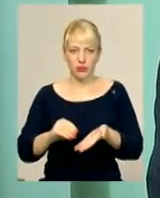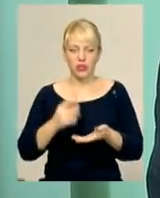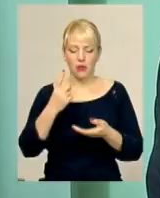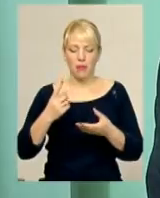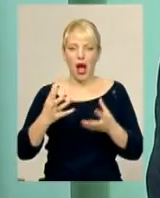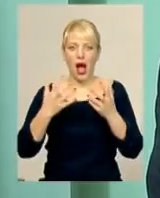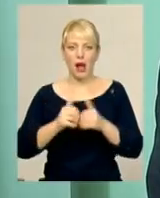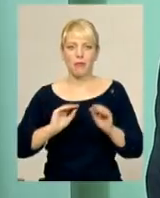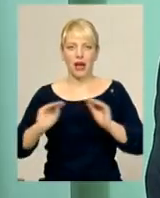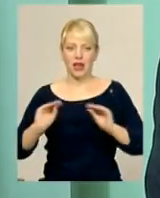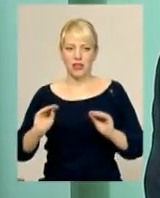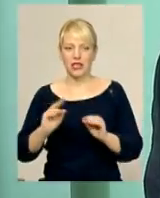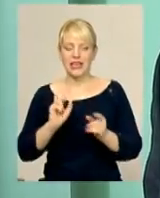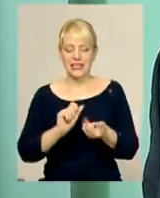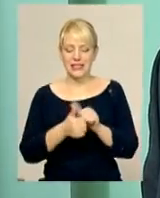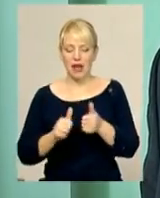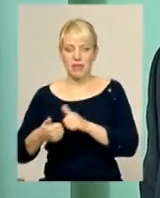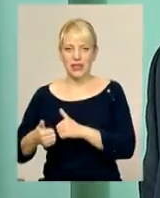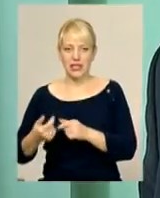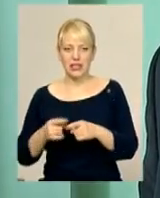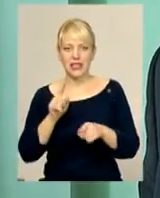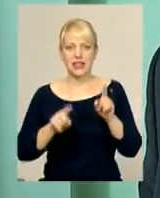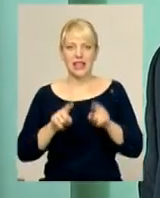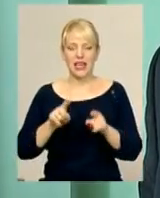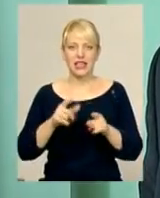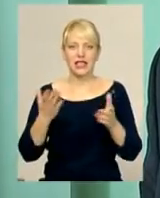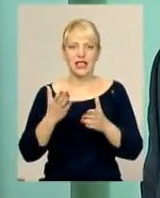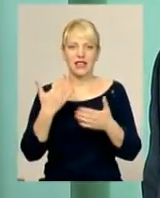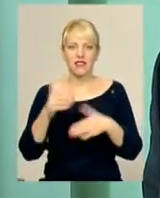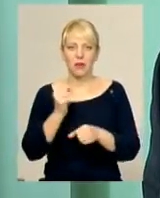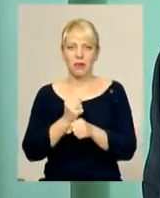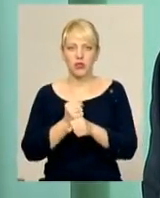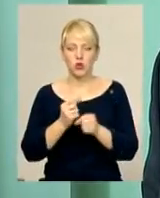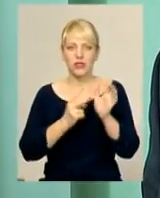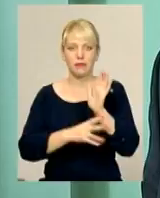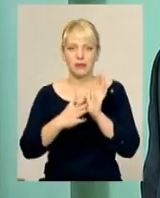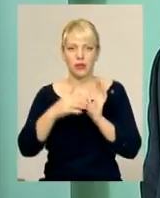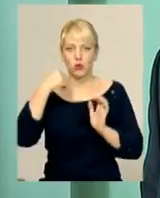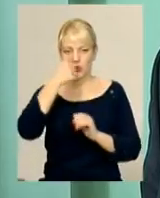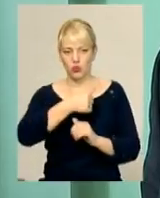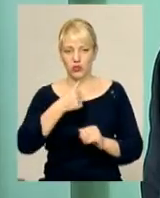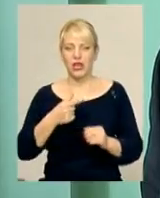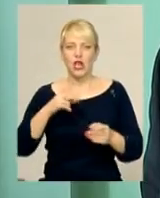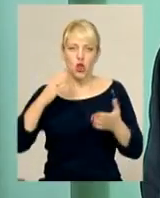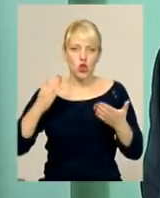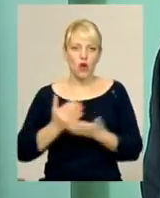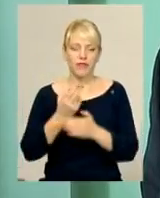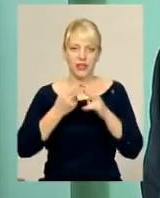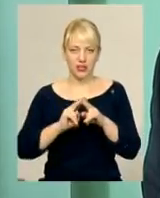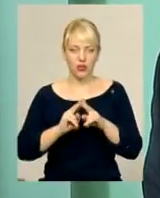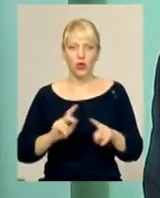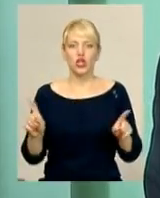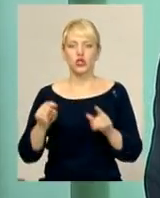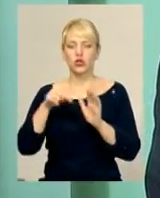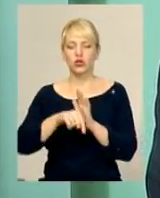і замінити те, який з 1985 року працює сьогодні в обласній лікарні. це абсолютно нові технології. Що